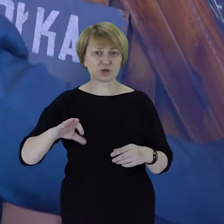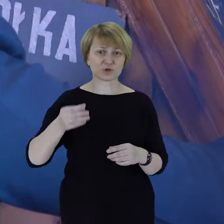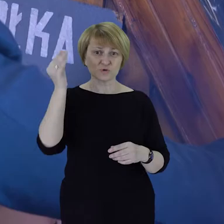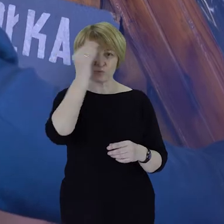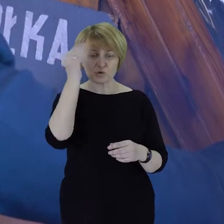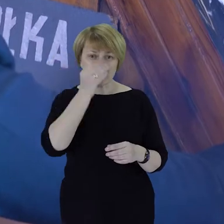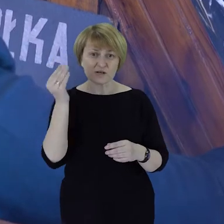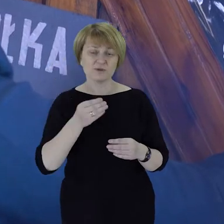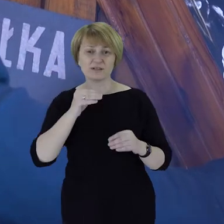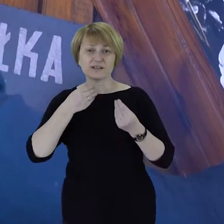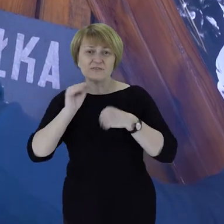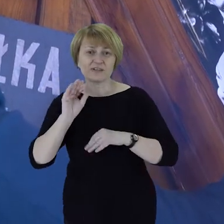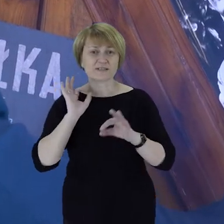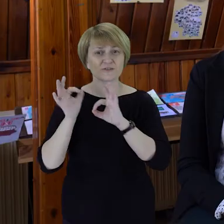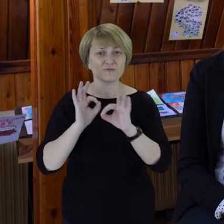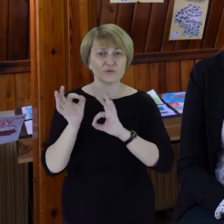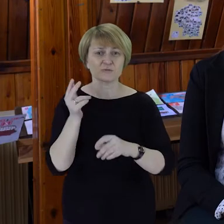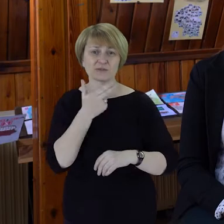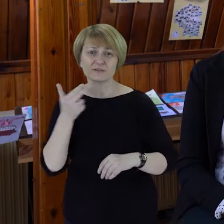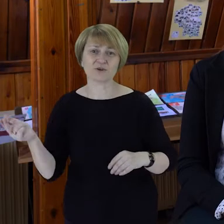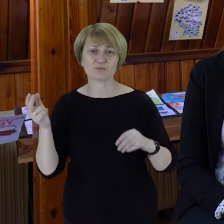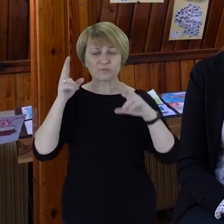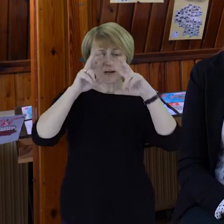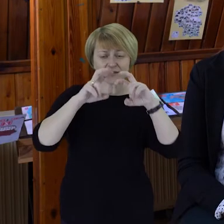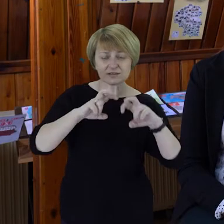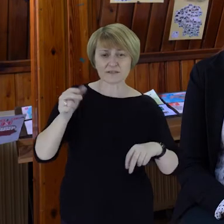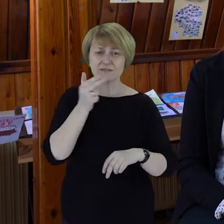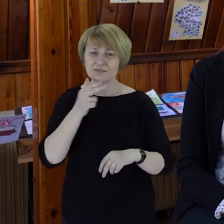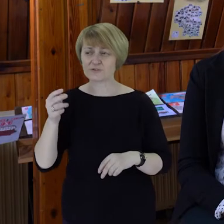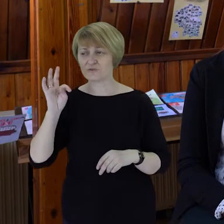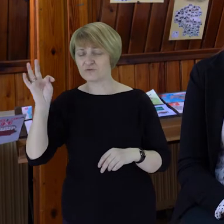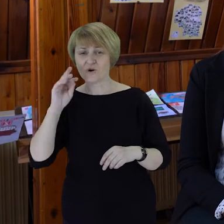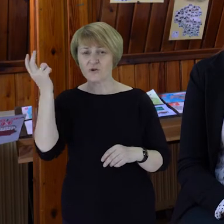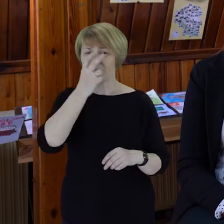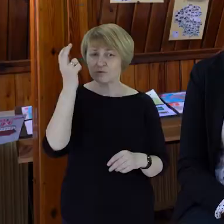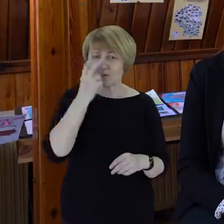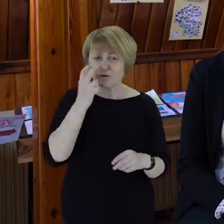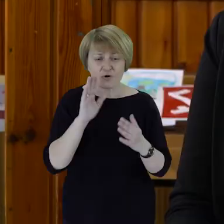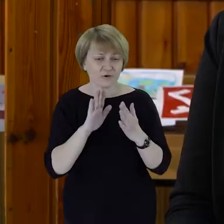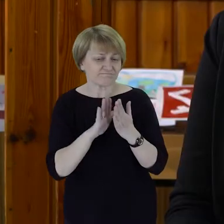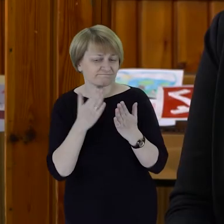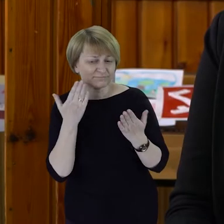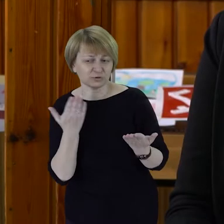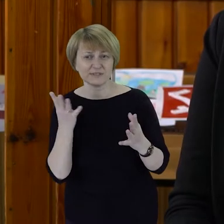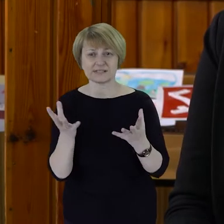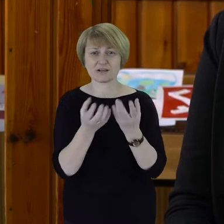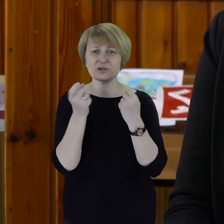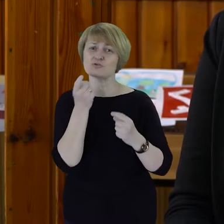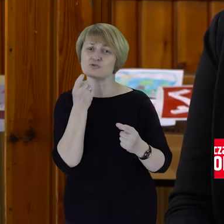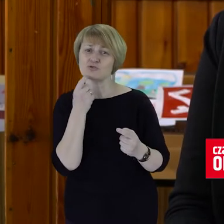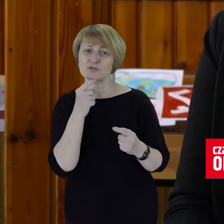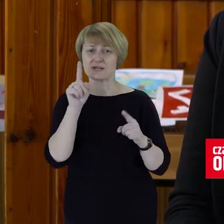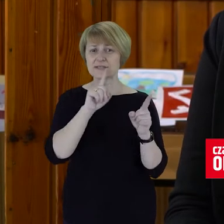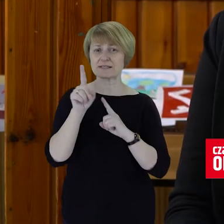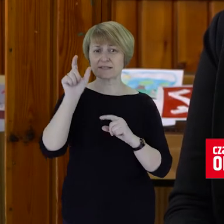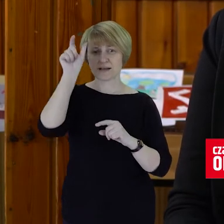uzyskiwali jak najwięcej informacji też na ten temat, zgłębili ten temat i pobudzić ich ciekawość, żeby odkryli czym jest to rodło i co tak